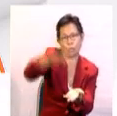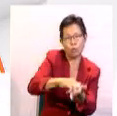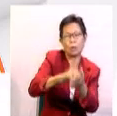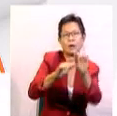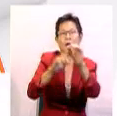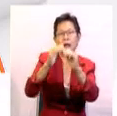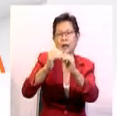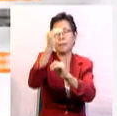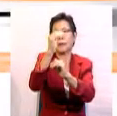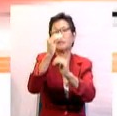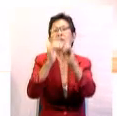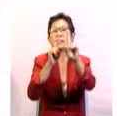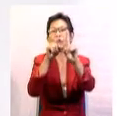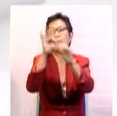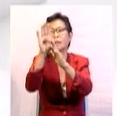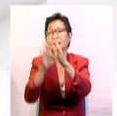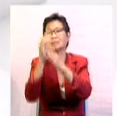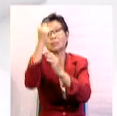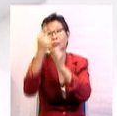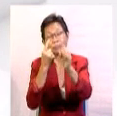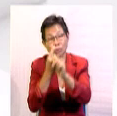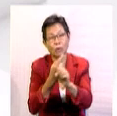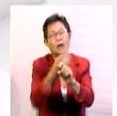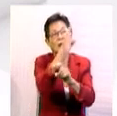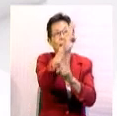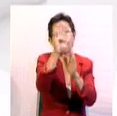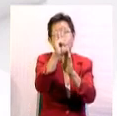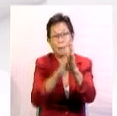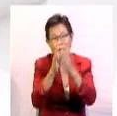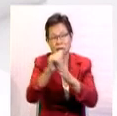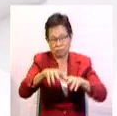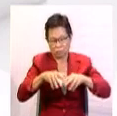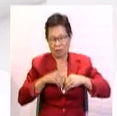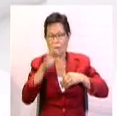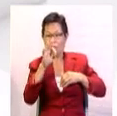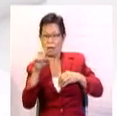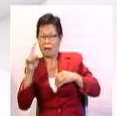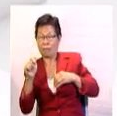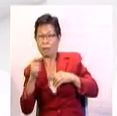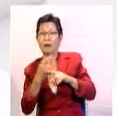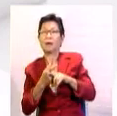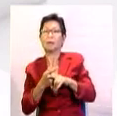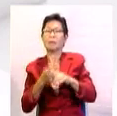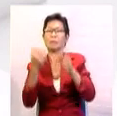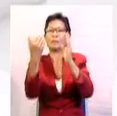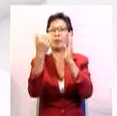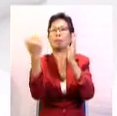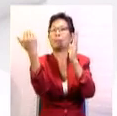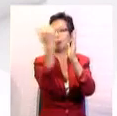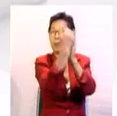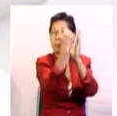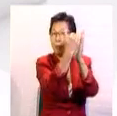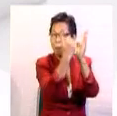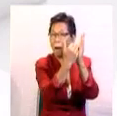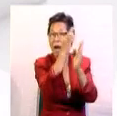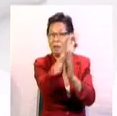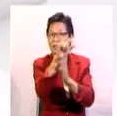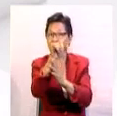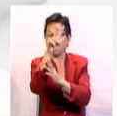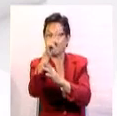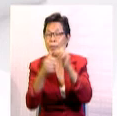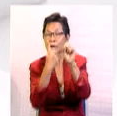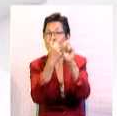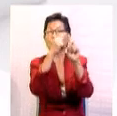bilion setahun. Daripada RM6 bilion yang diterima Felda hasil penyenaraian FGV pada Jun 2012,